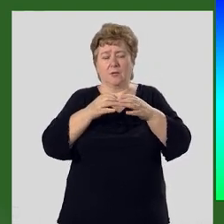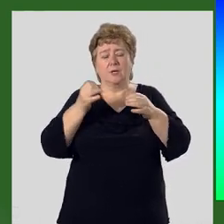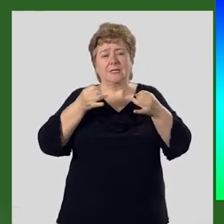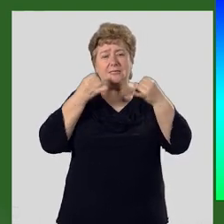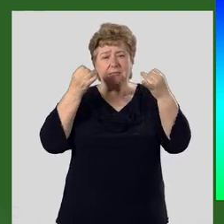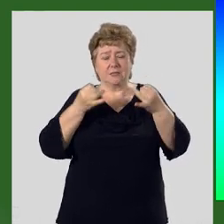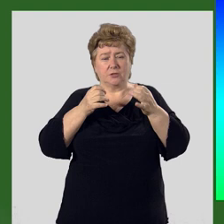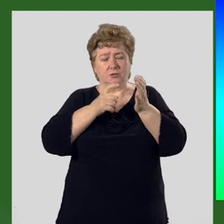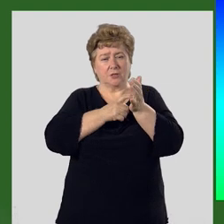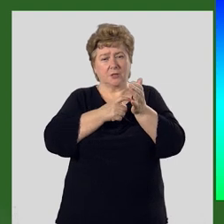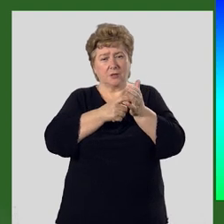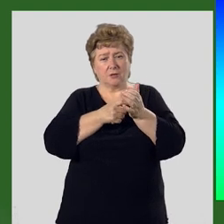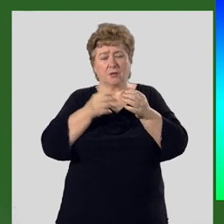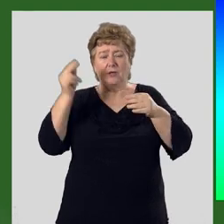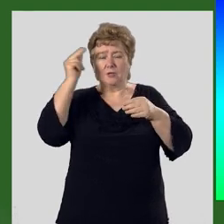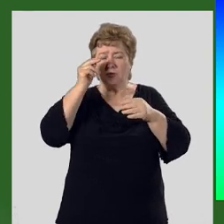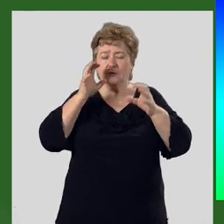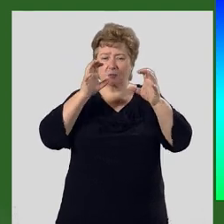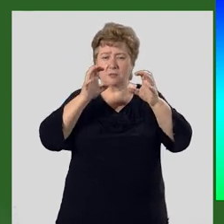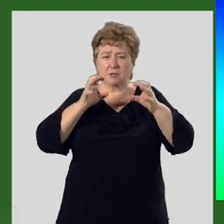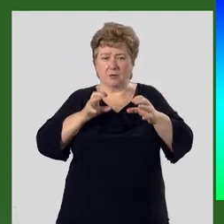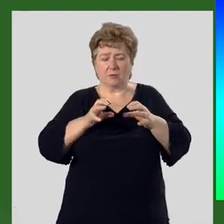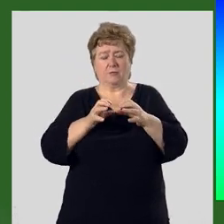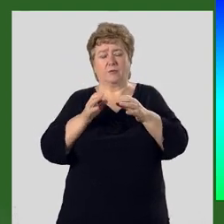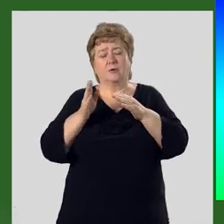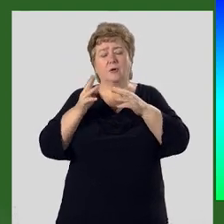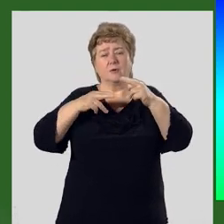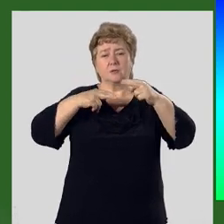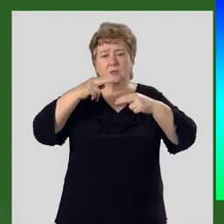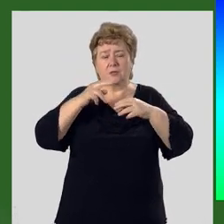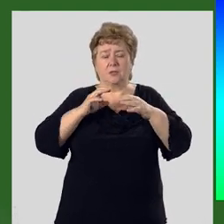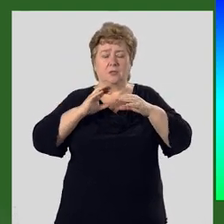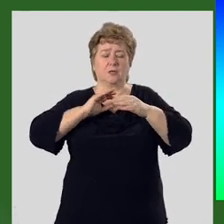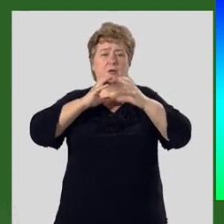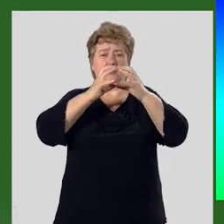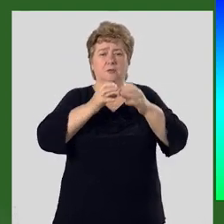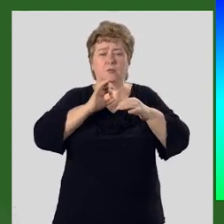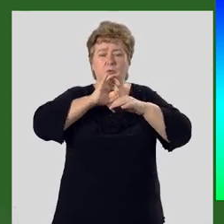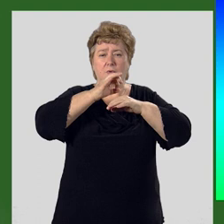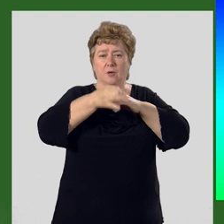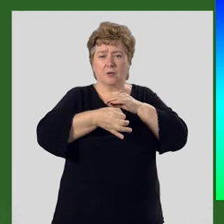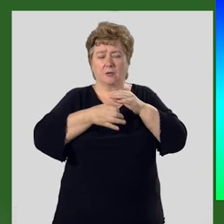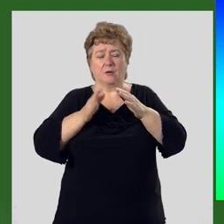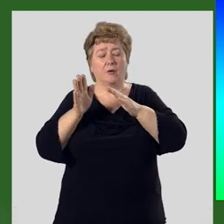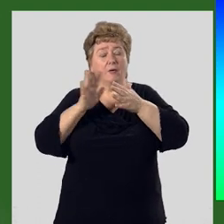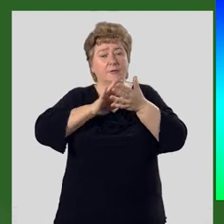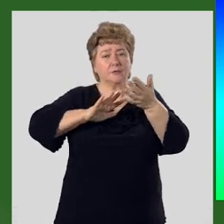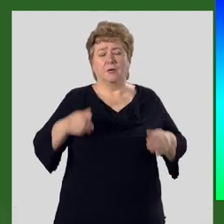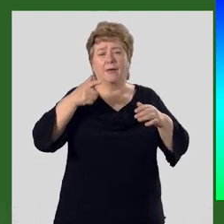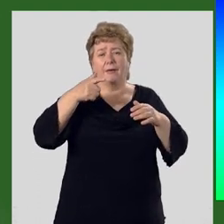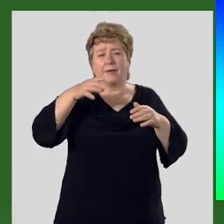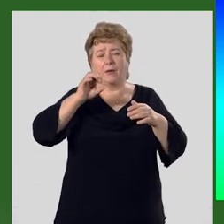Историческая геология изучает закономерности строения земной коры в течение геологического времени.